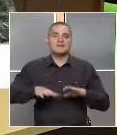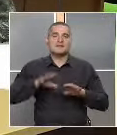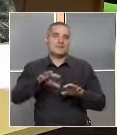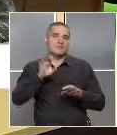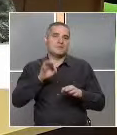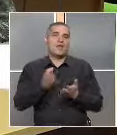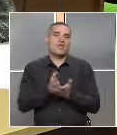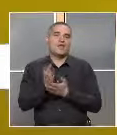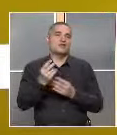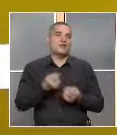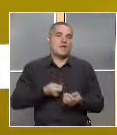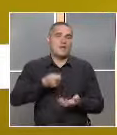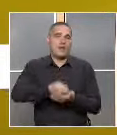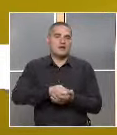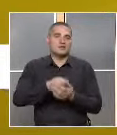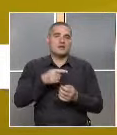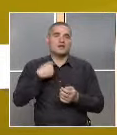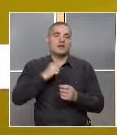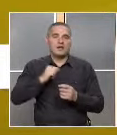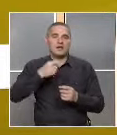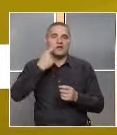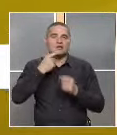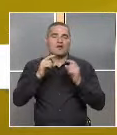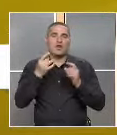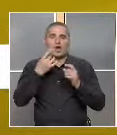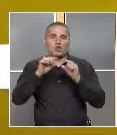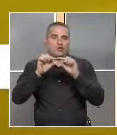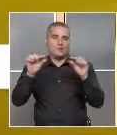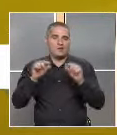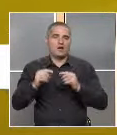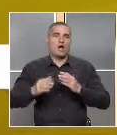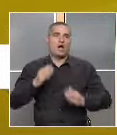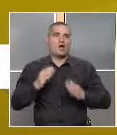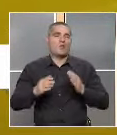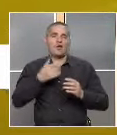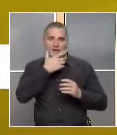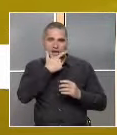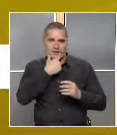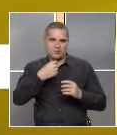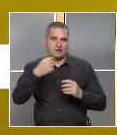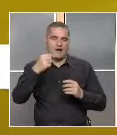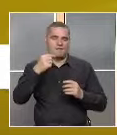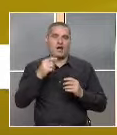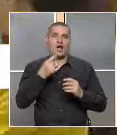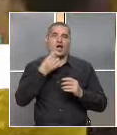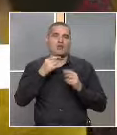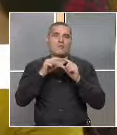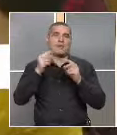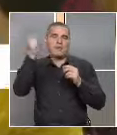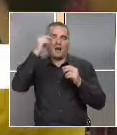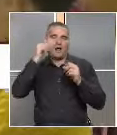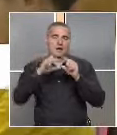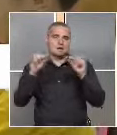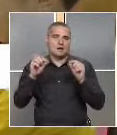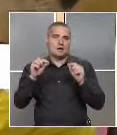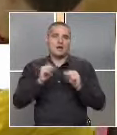плащане и съответно да назоват думата. Робота разпознава думата на български язик, карта или пари.